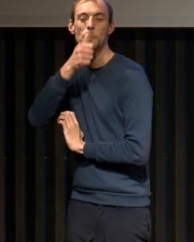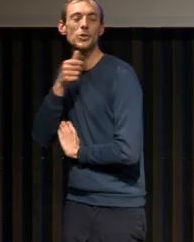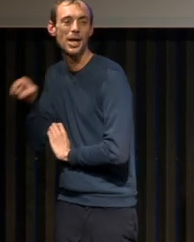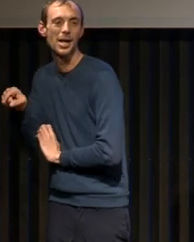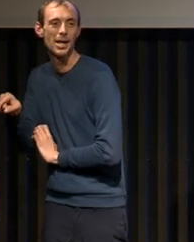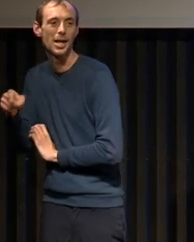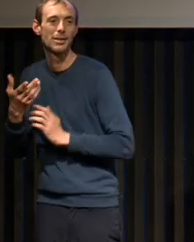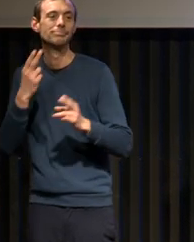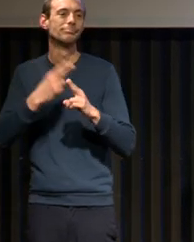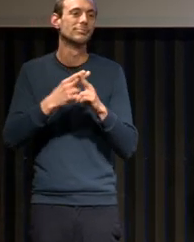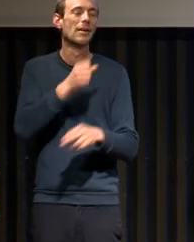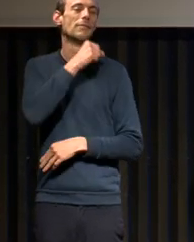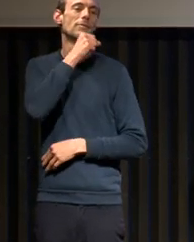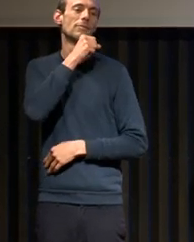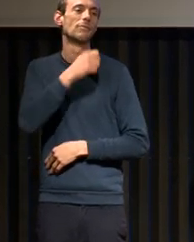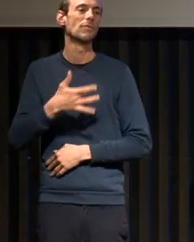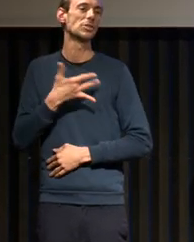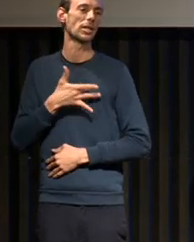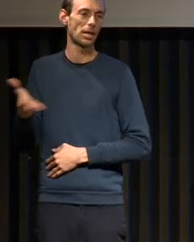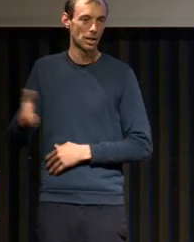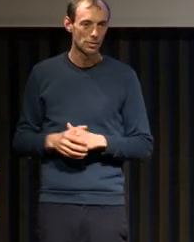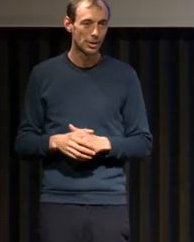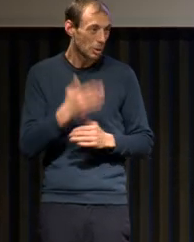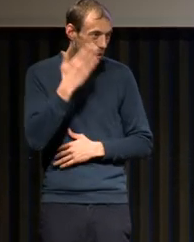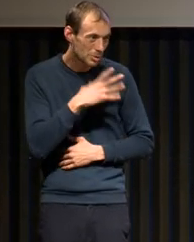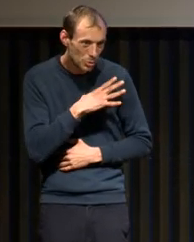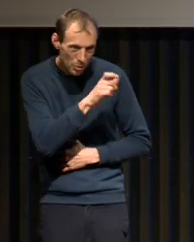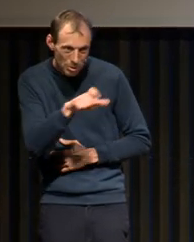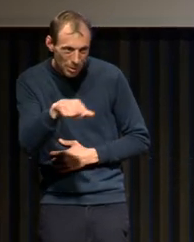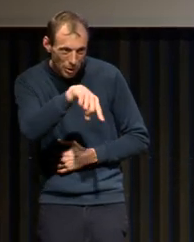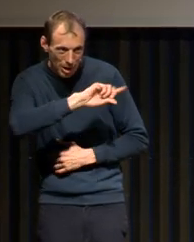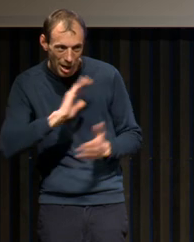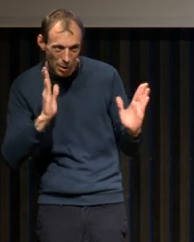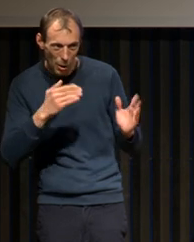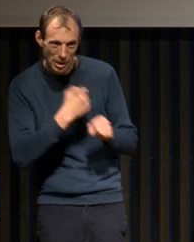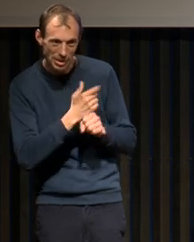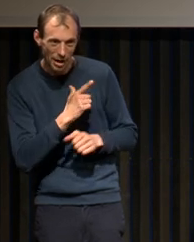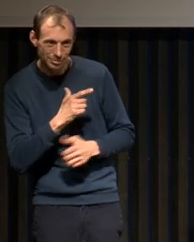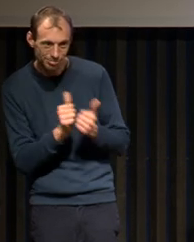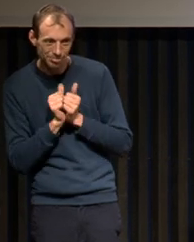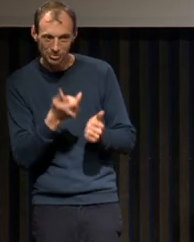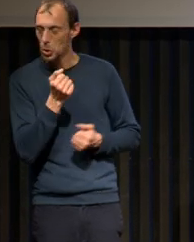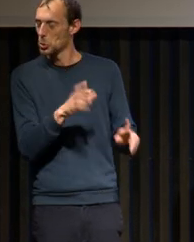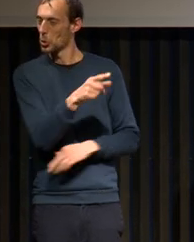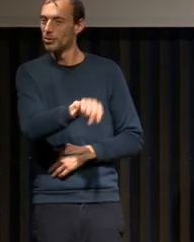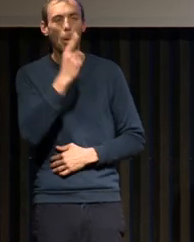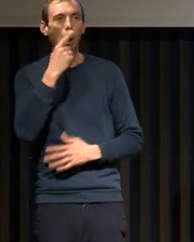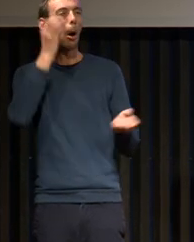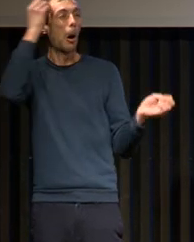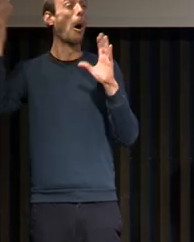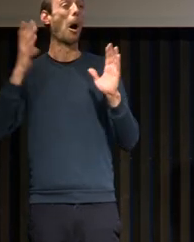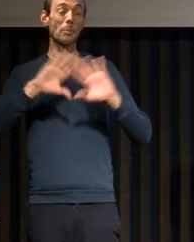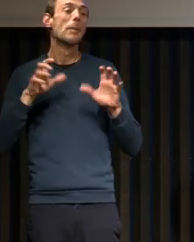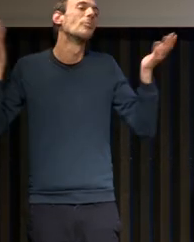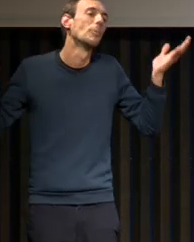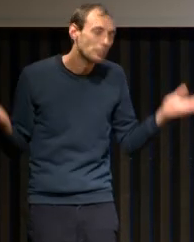'une des personnes avec qui je travaille à l'hôpital va voir ces têtes comme vraiment inspirantes. Mais pourquoi je vous parle de ça ? Parce